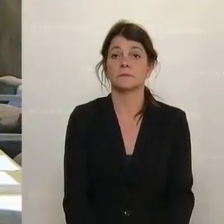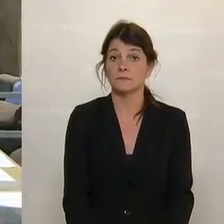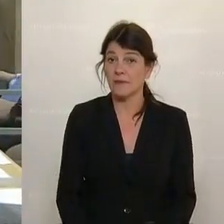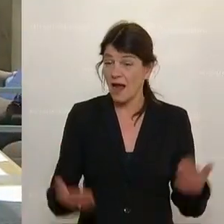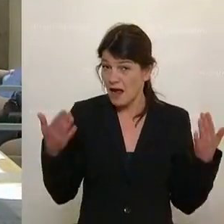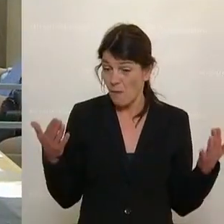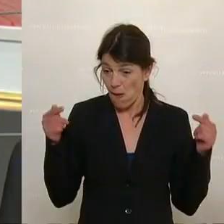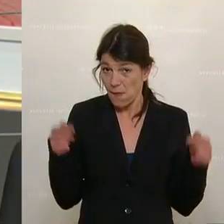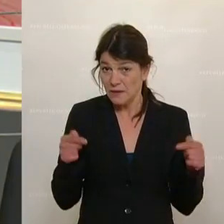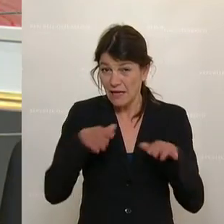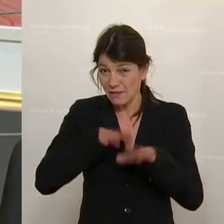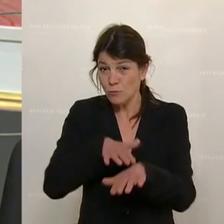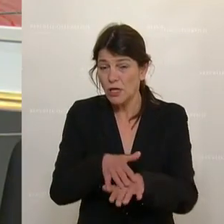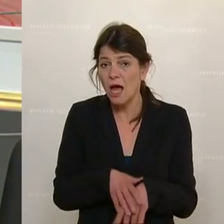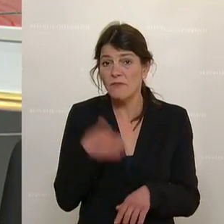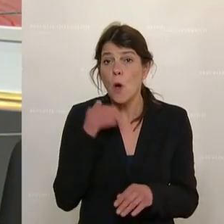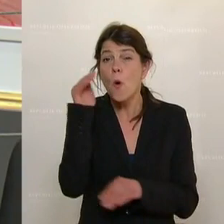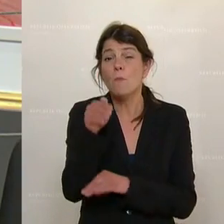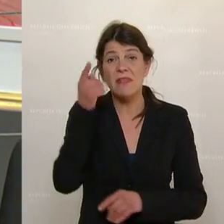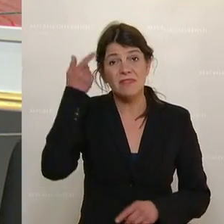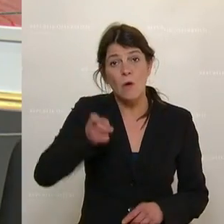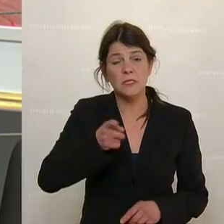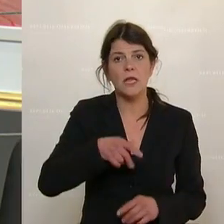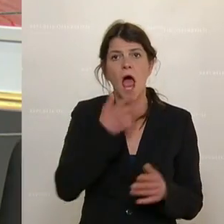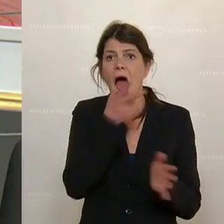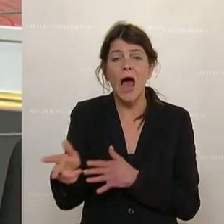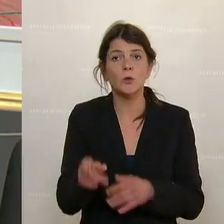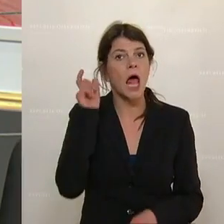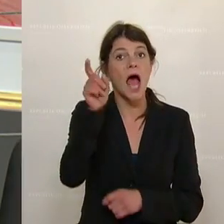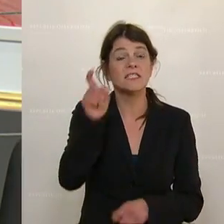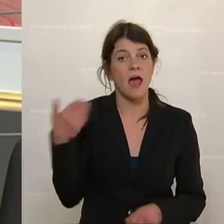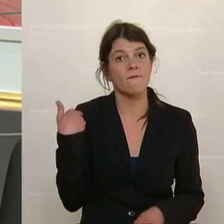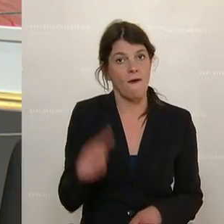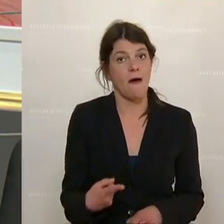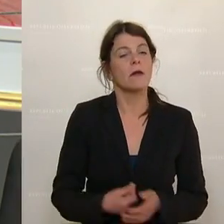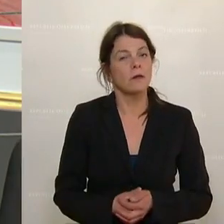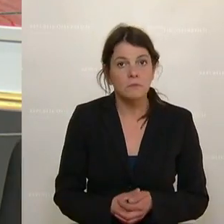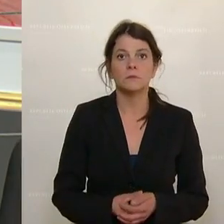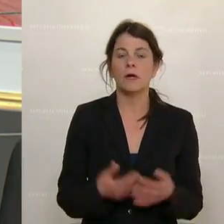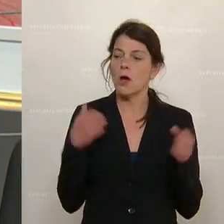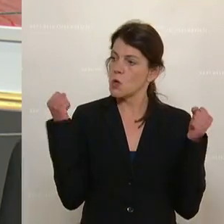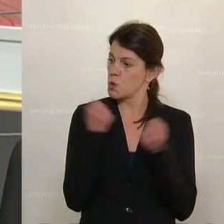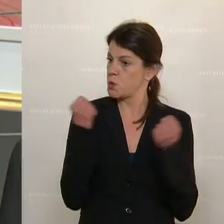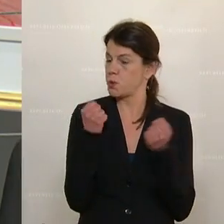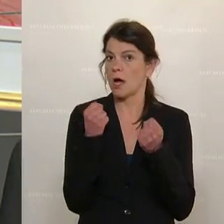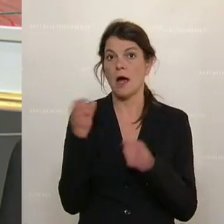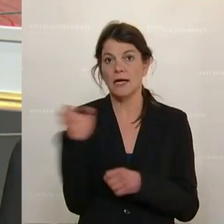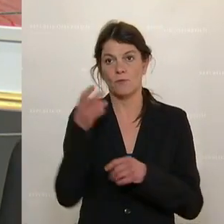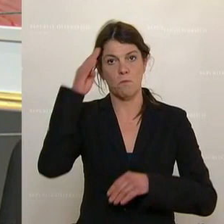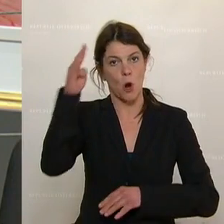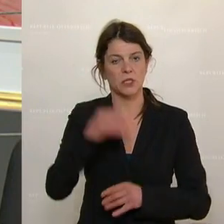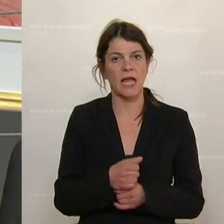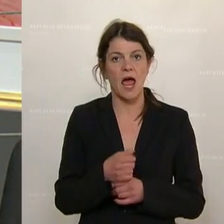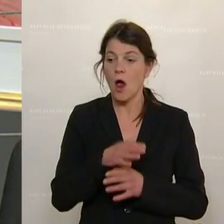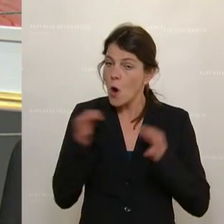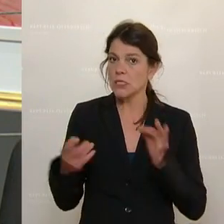Bei dieser Demonstration wurden über 1.800 Anzeigen gestellt. Das war ein massiver Einsatz der Polizei, ein